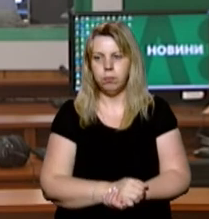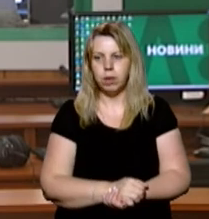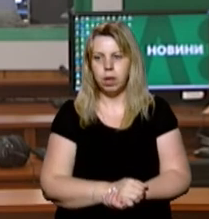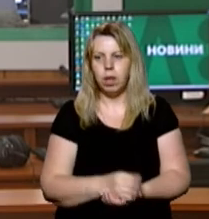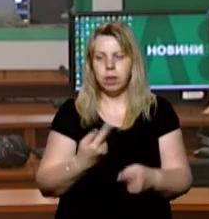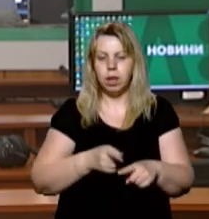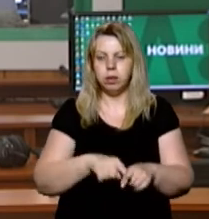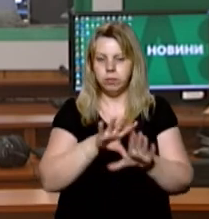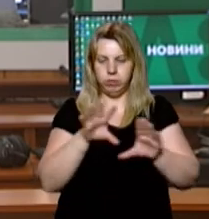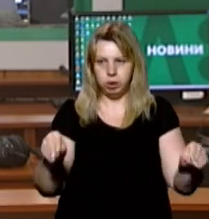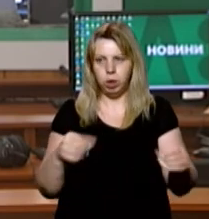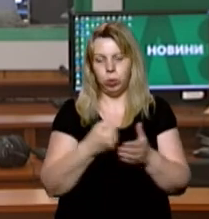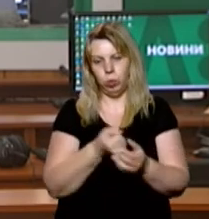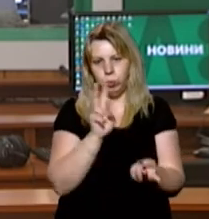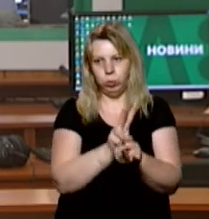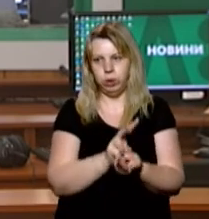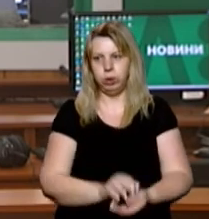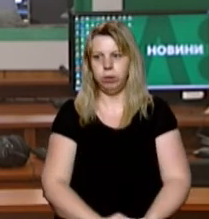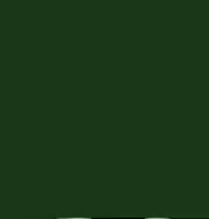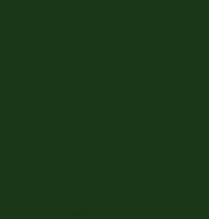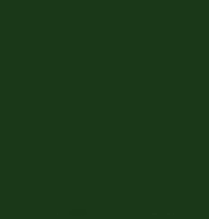На цю годину у нас все. До зустрічі.